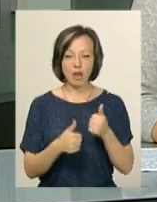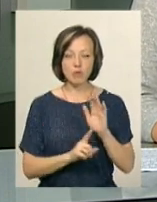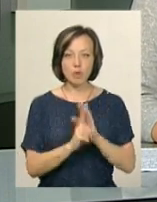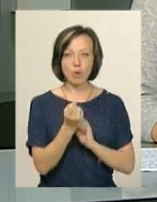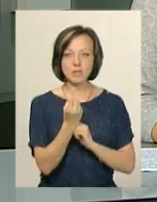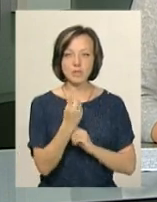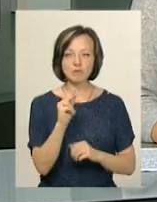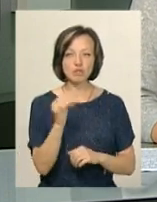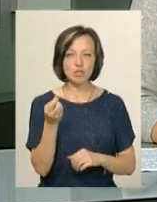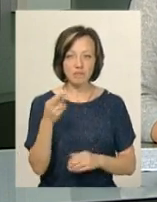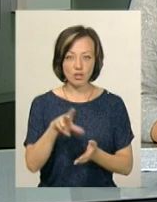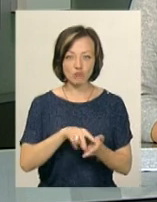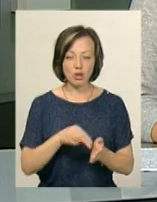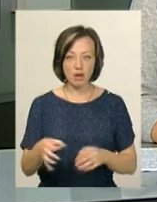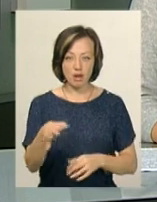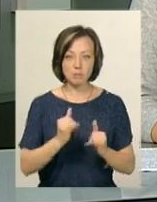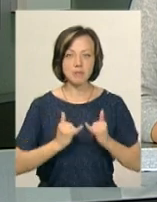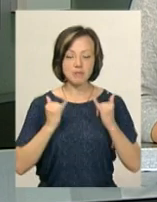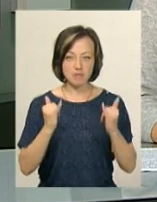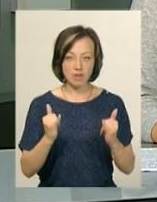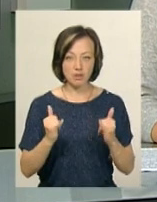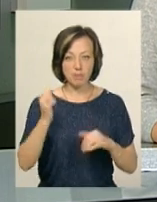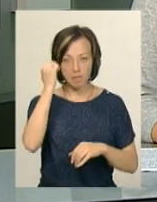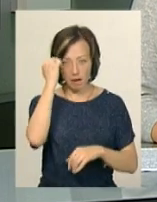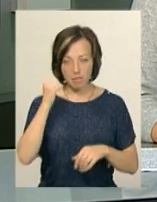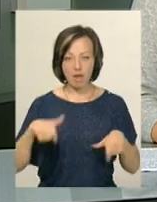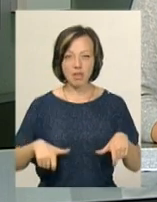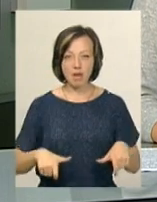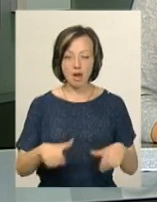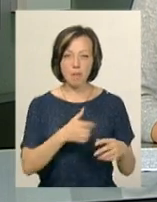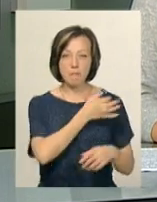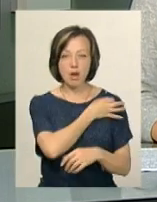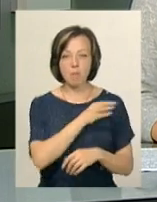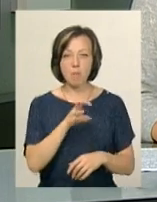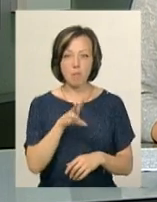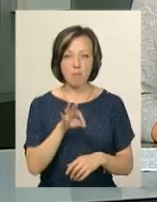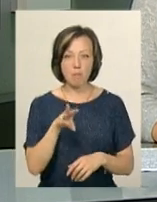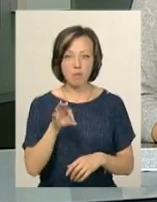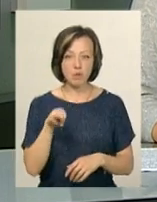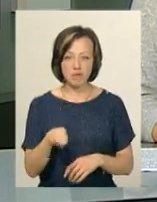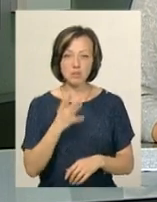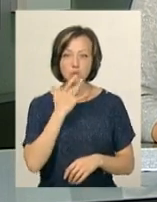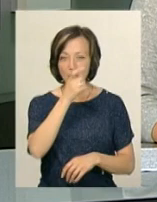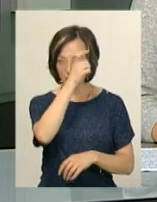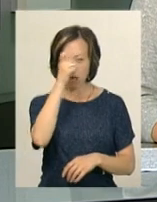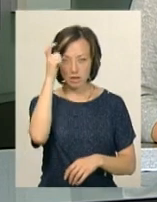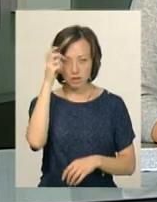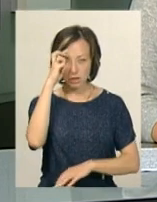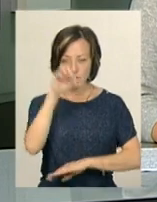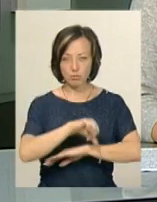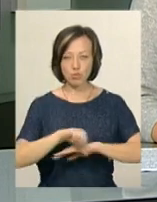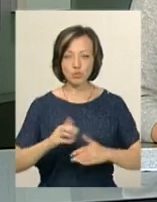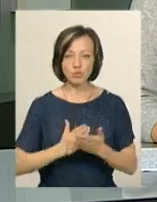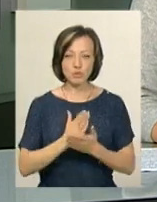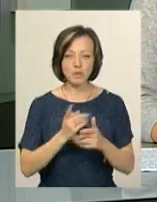11 червня на Черкащині. Присвячені вони пам'яті генерал-майора Ігора Момота. Національну академію Державної прикордонної